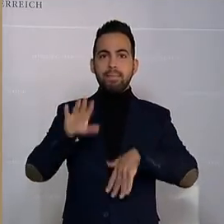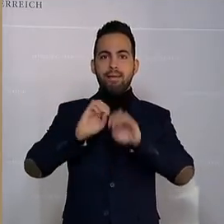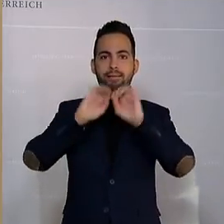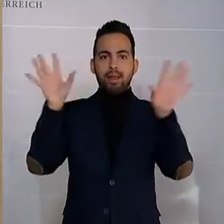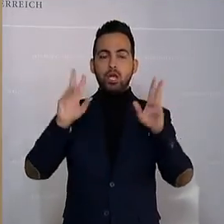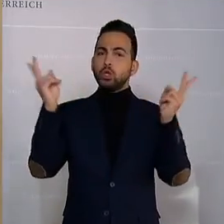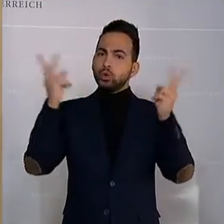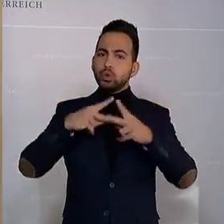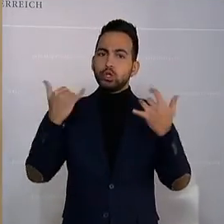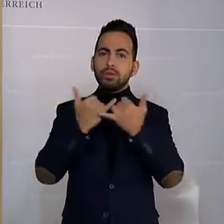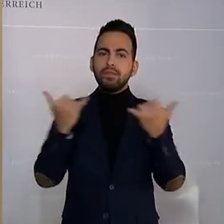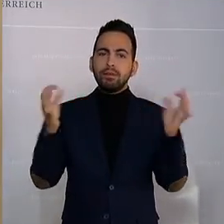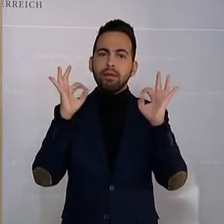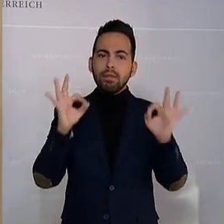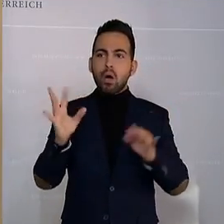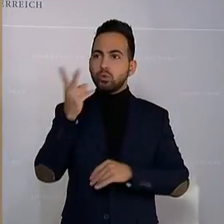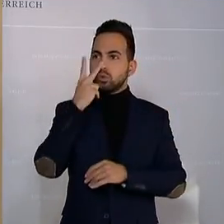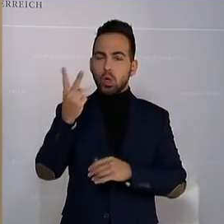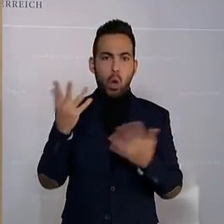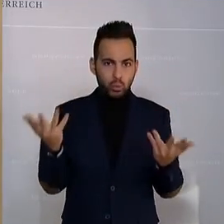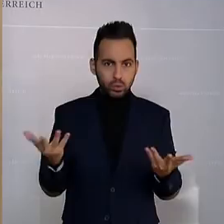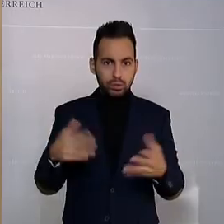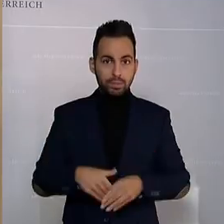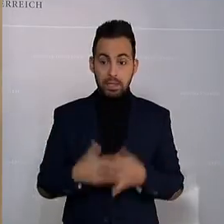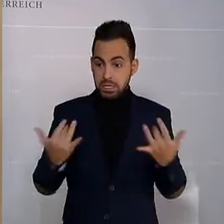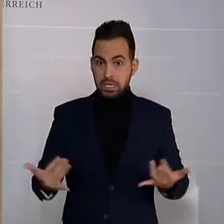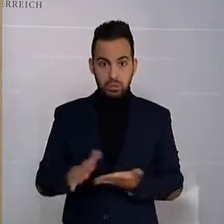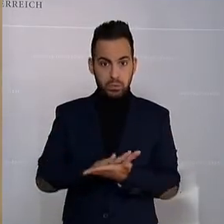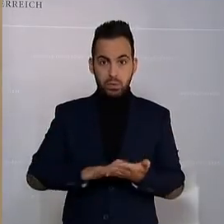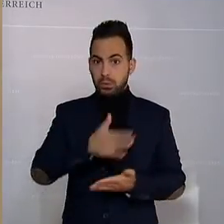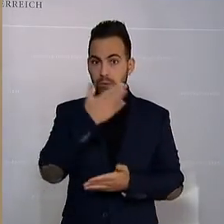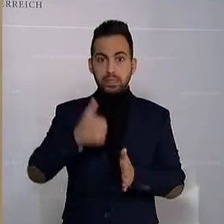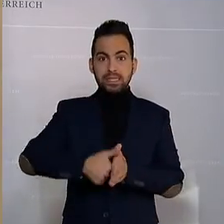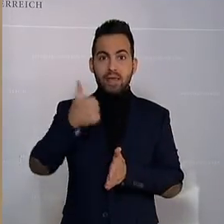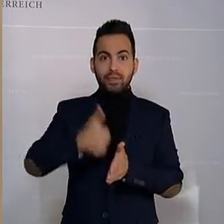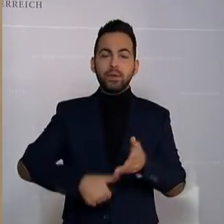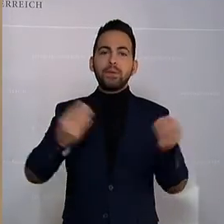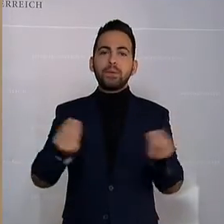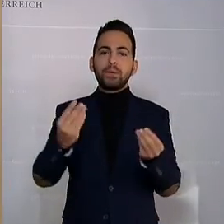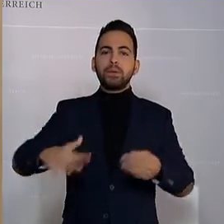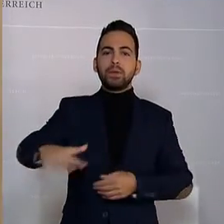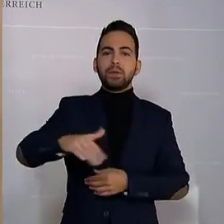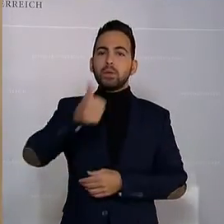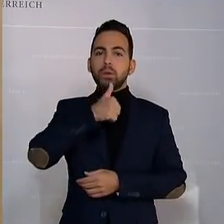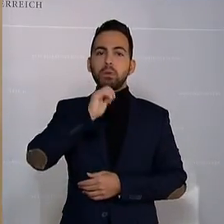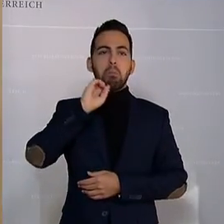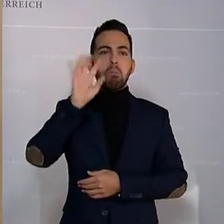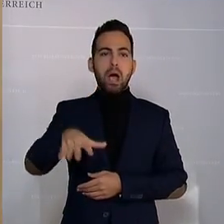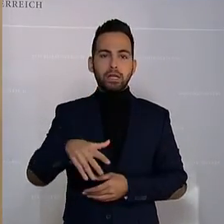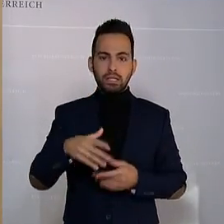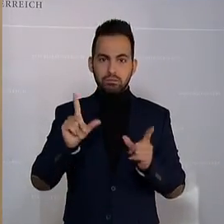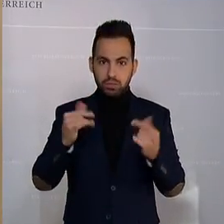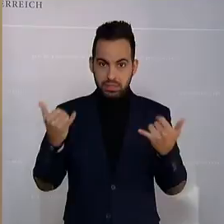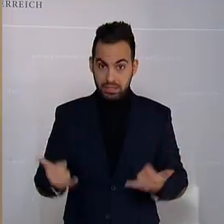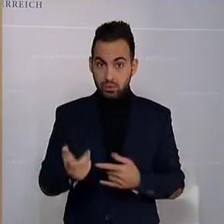Zustimmung genau aussehen soll. Das ist jetzt nicht standardisiert, weil die Grünen das nicht wollten. Und das wird